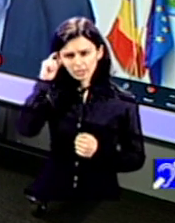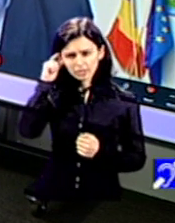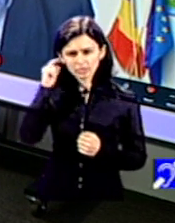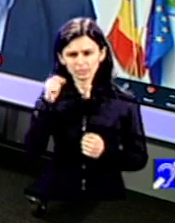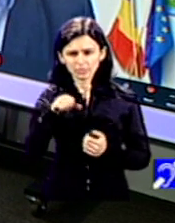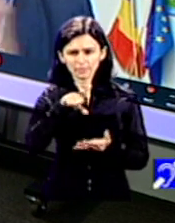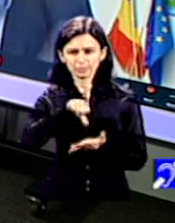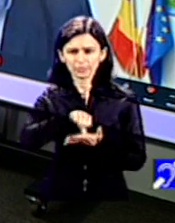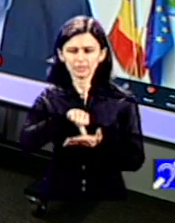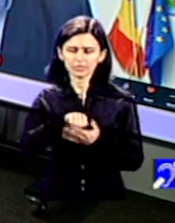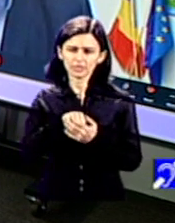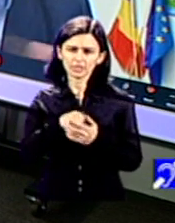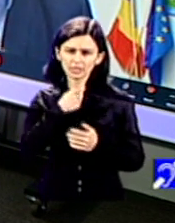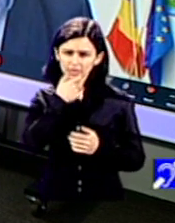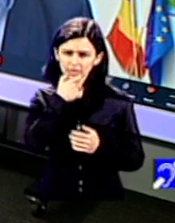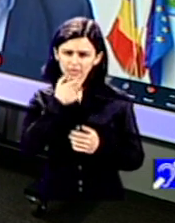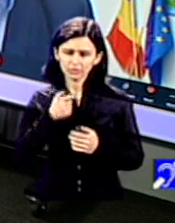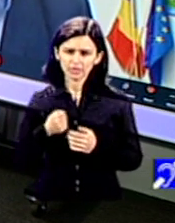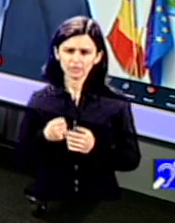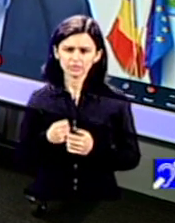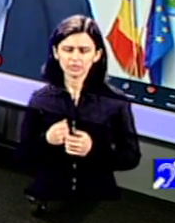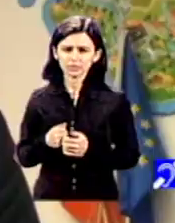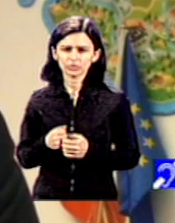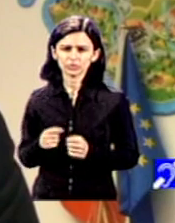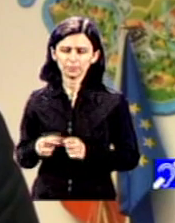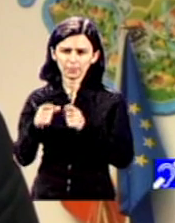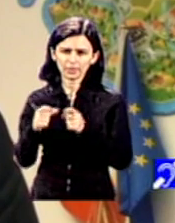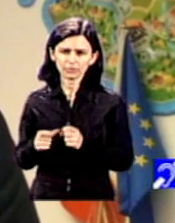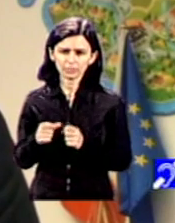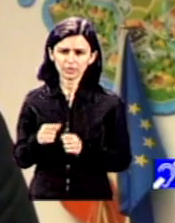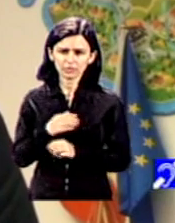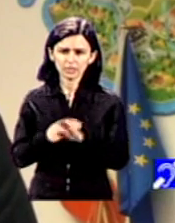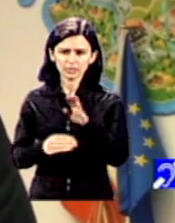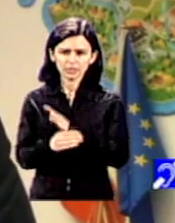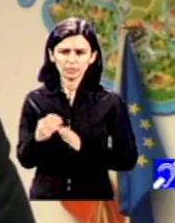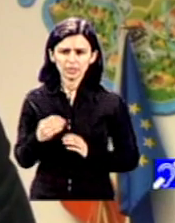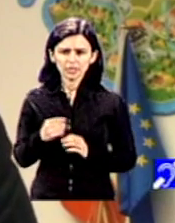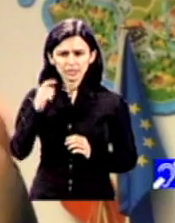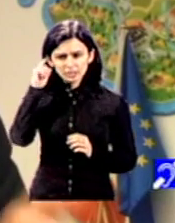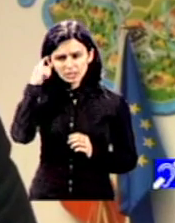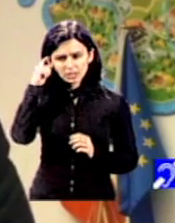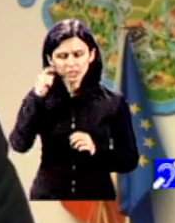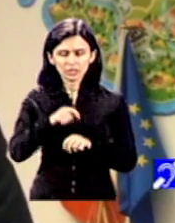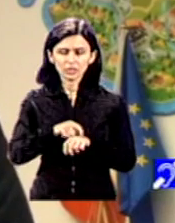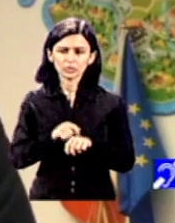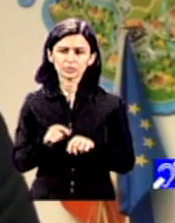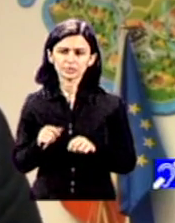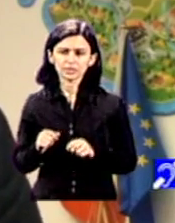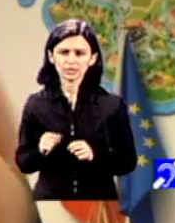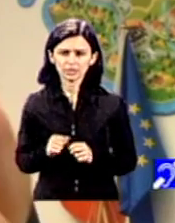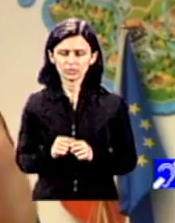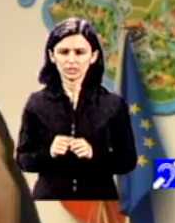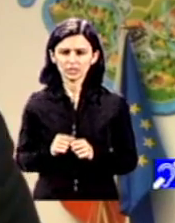de vârznici, mai ales în zona dizabilităților neuropsihice, acolo unde lucrurile sunt